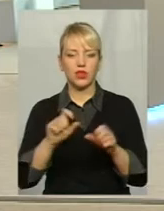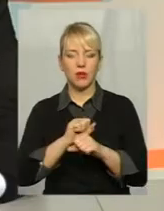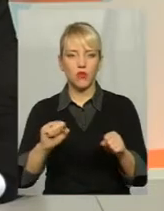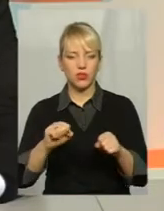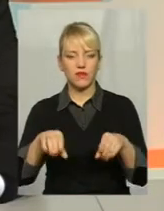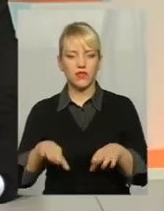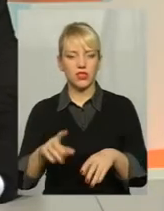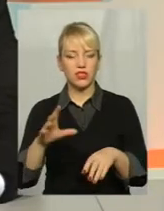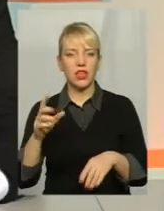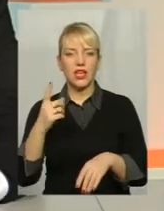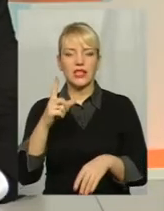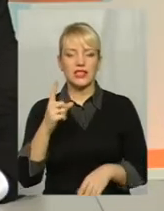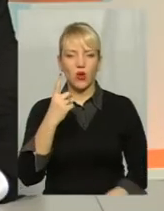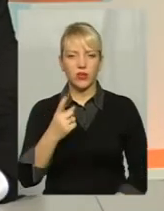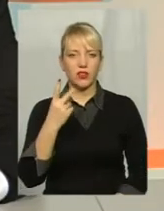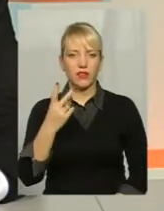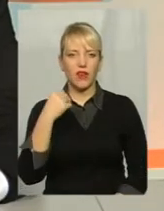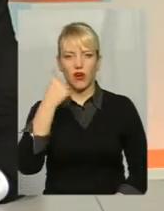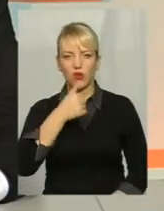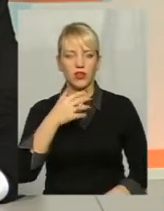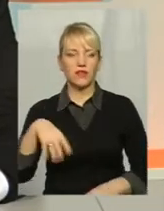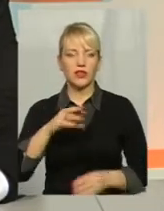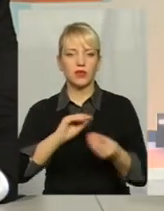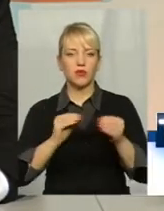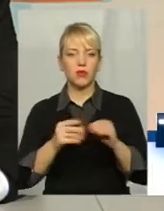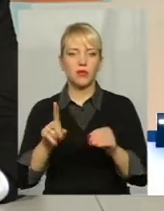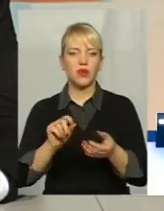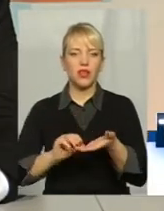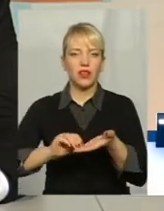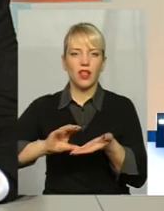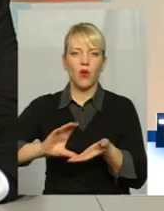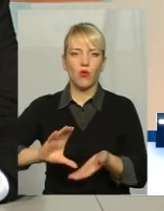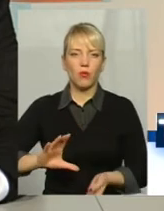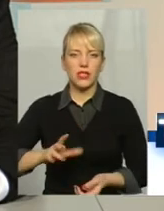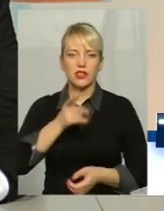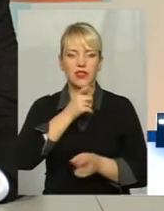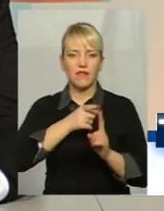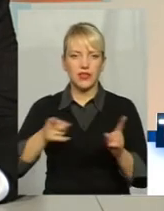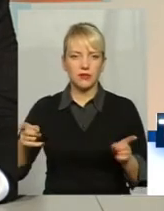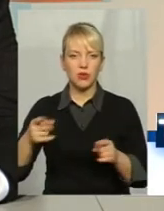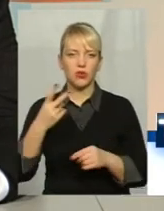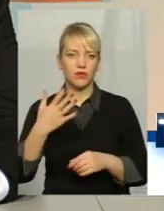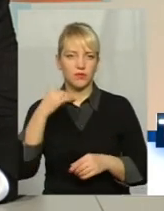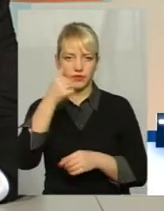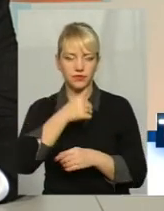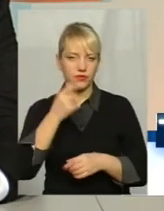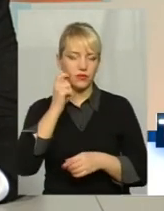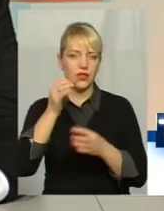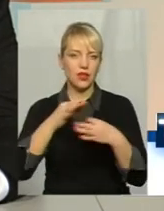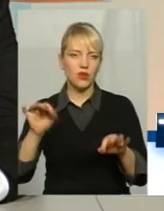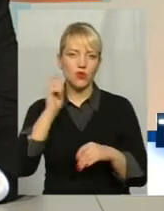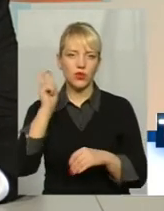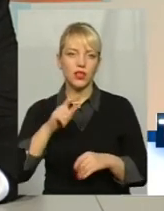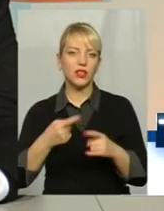за один-два роки Всі проблеми, які накопичувалися упродовж всього періоду незалежності України І третє, дійсно, є